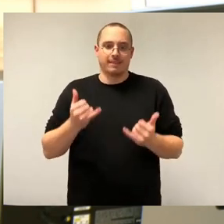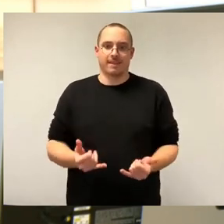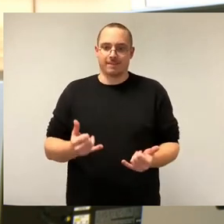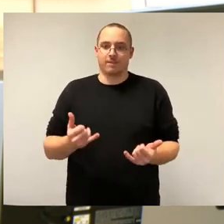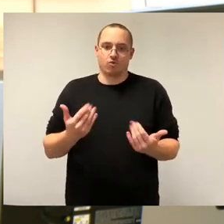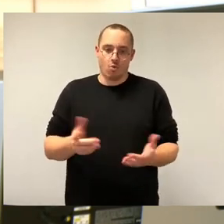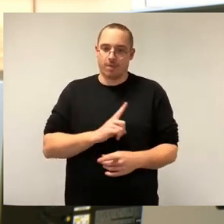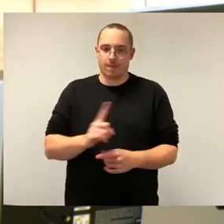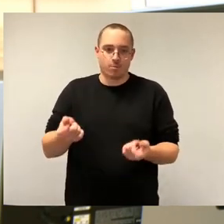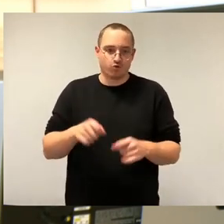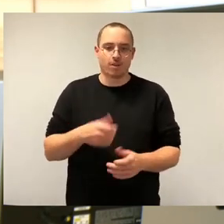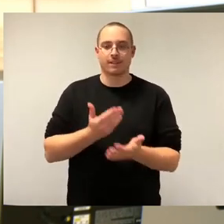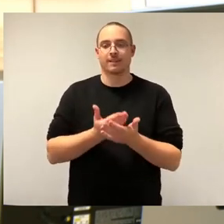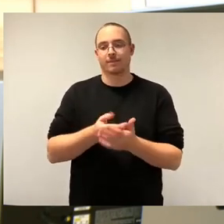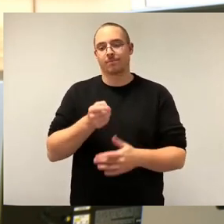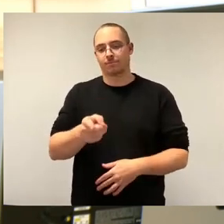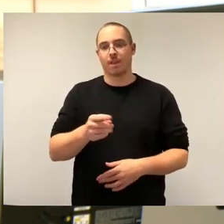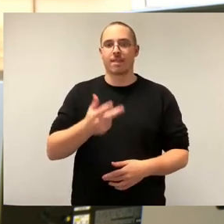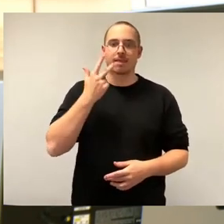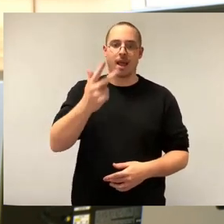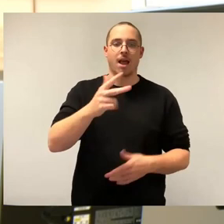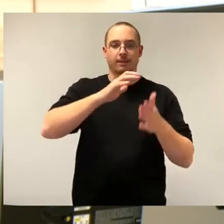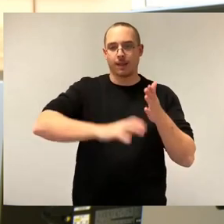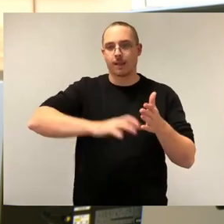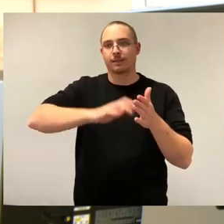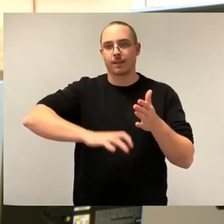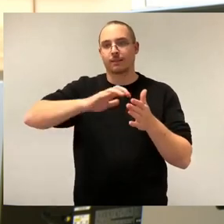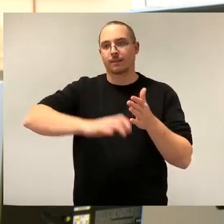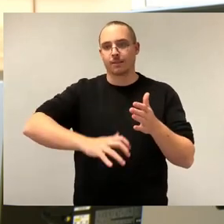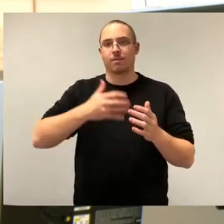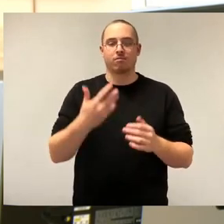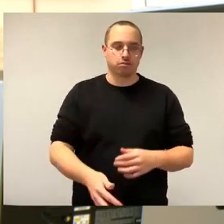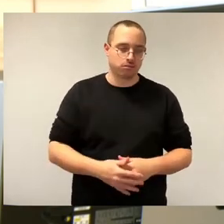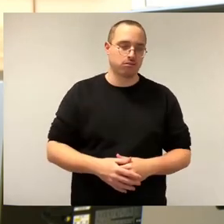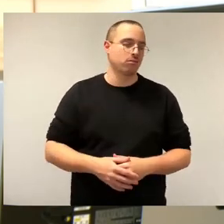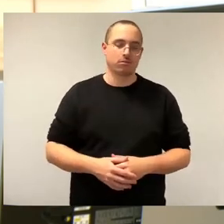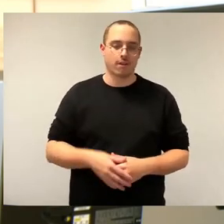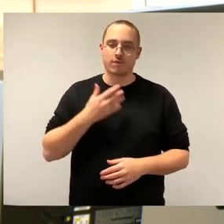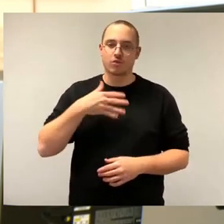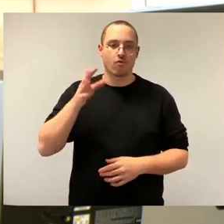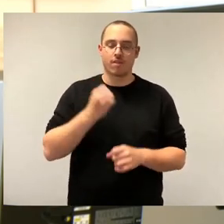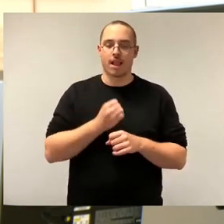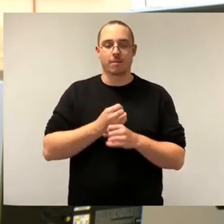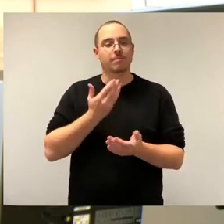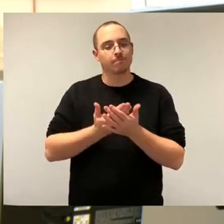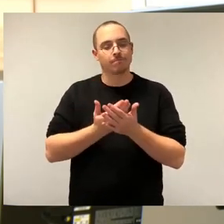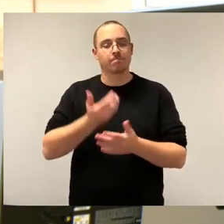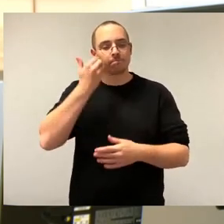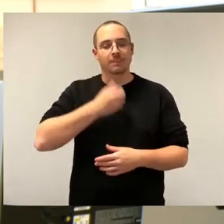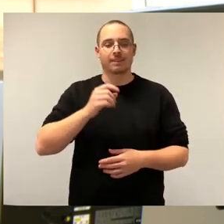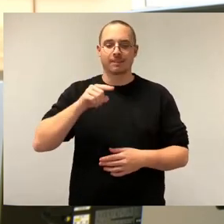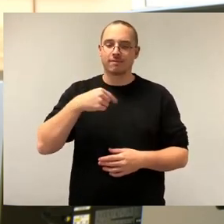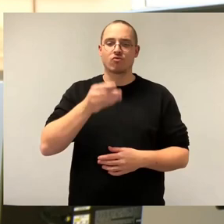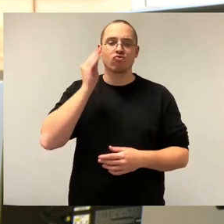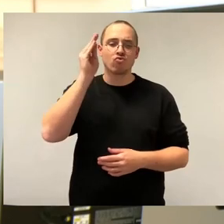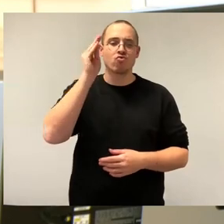Es wäre schön, wenn man da verwaltungsseitig zukünftig mal darauf achten würde, dass wir nur die Sachen machen, die notwendig sind. Das erspart uns hier jede Menge Arbeit. Deswegen würden